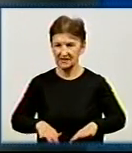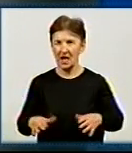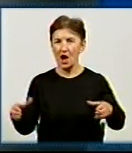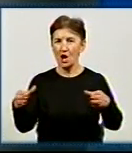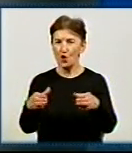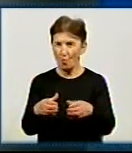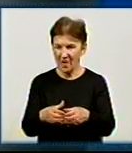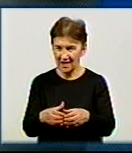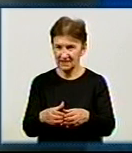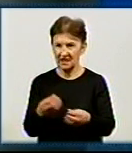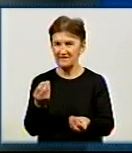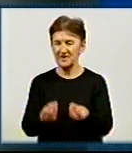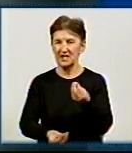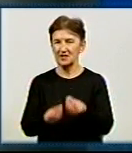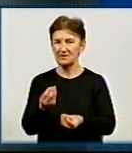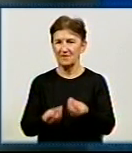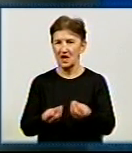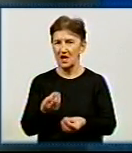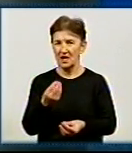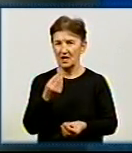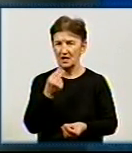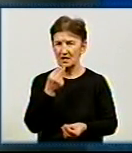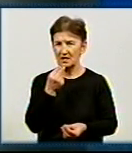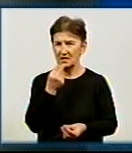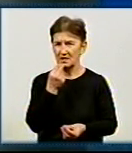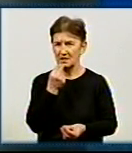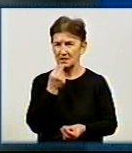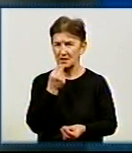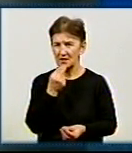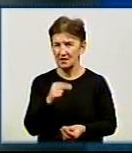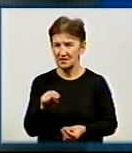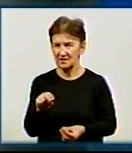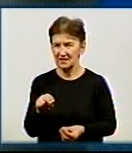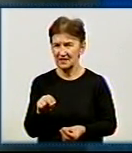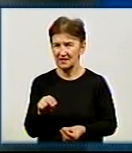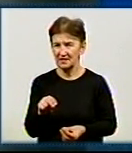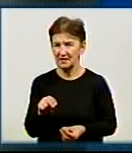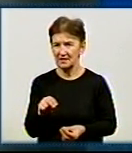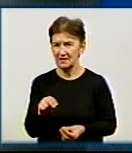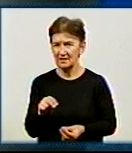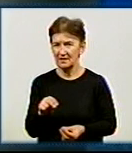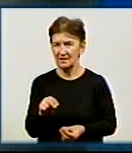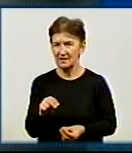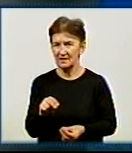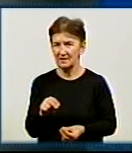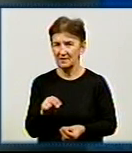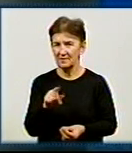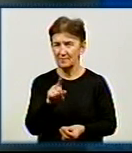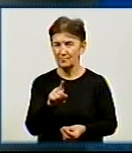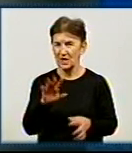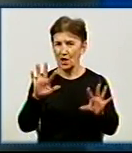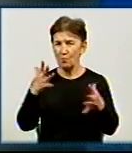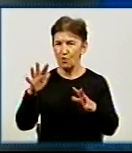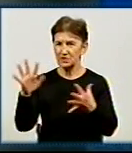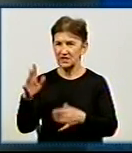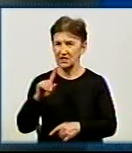команда в ігрових, найкраща команда в неігрових видах. Так, все правильно? Ні, немає неігрових. А подія року.